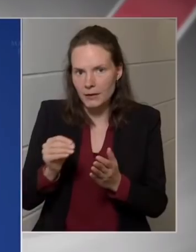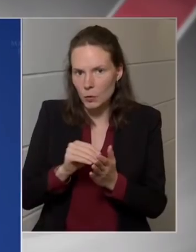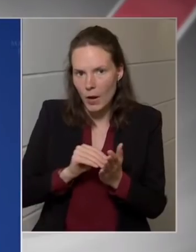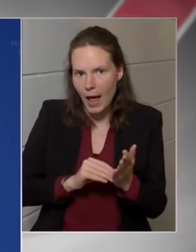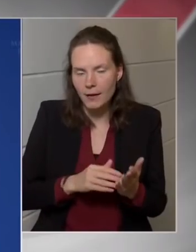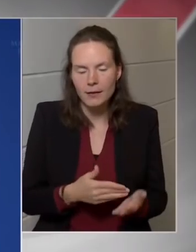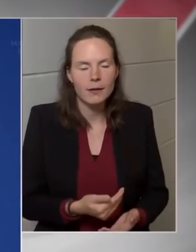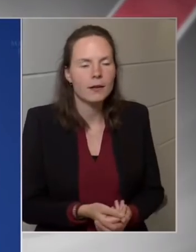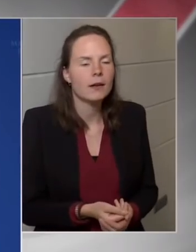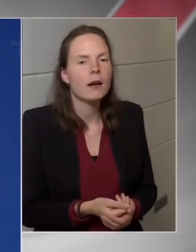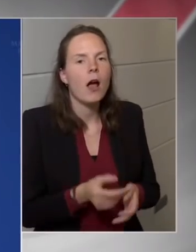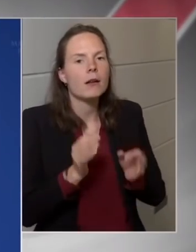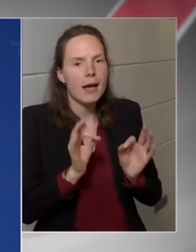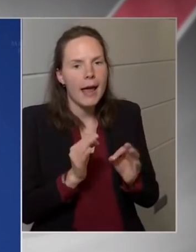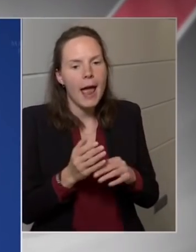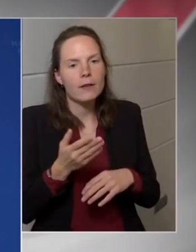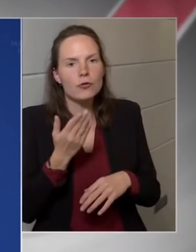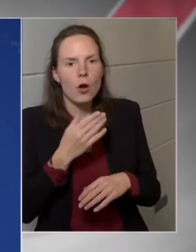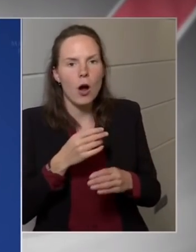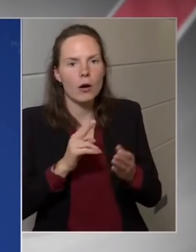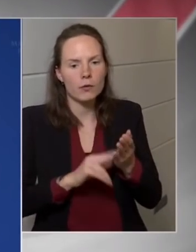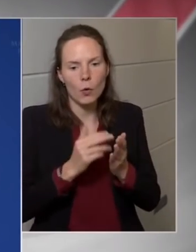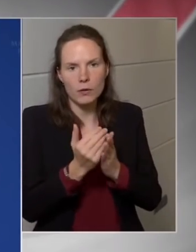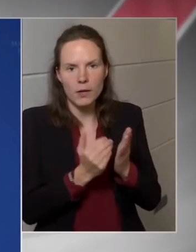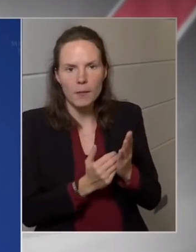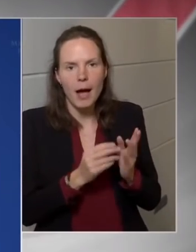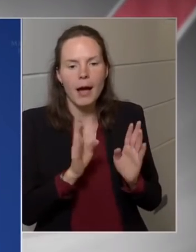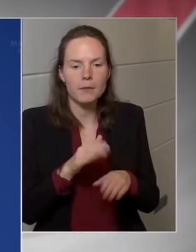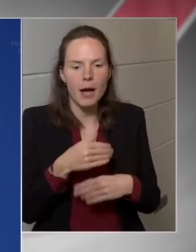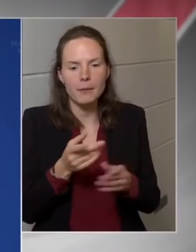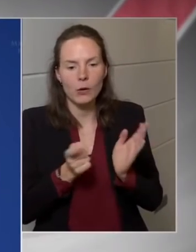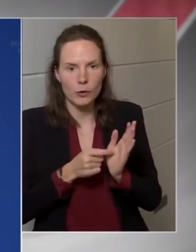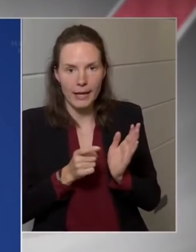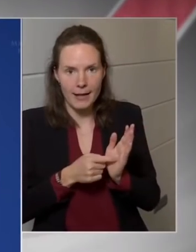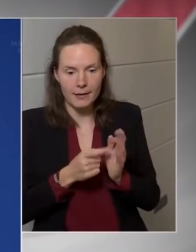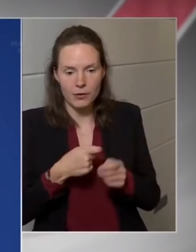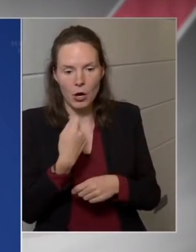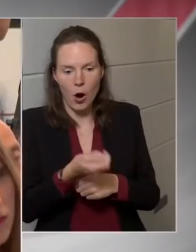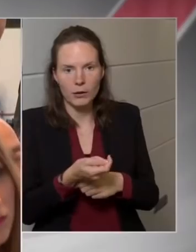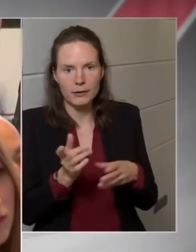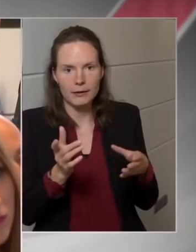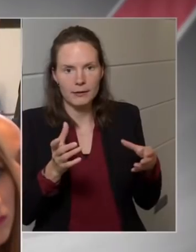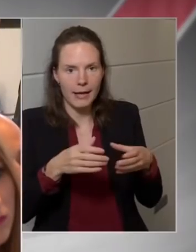helyes, hogyha egy jogszabály bármilyen tárcára bármilyen kötelezettséget ró, akkor annak a tárca eleget tesz.